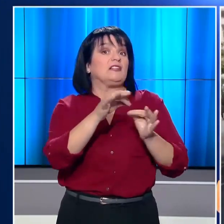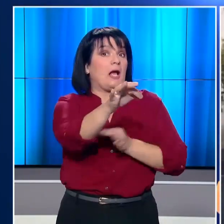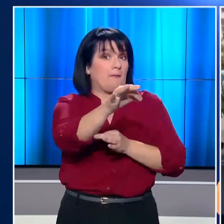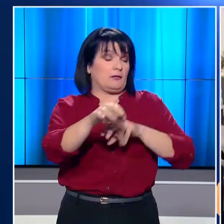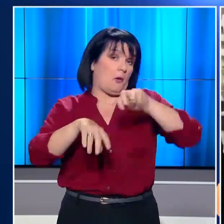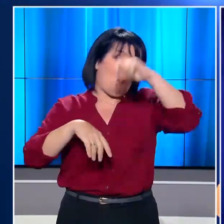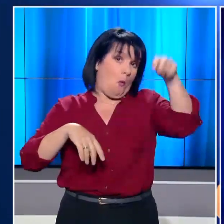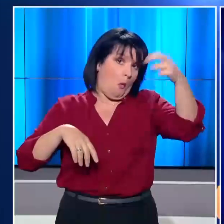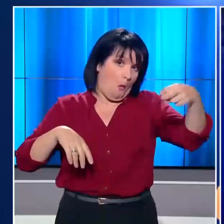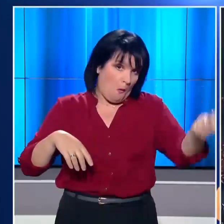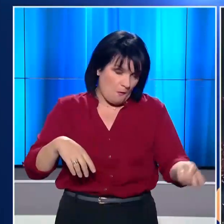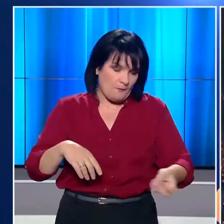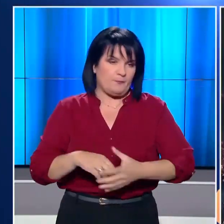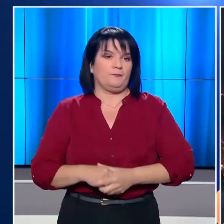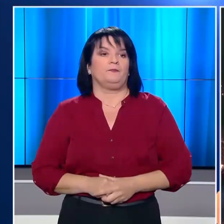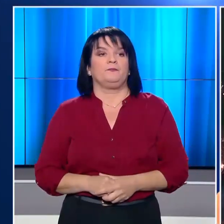απόσταση μακριά.